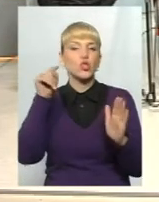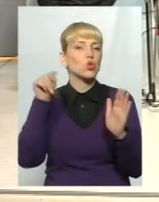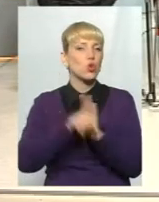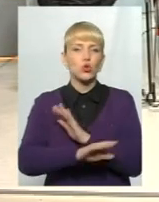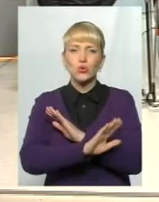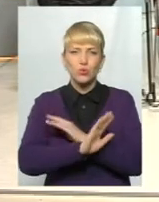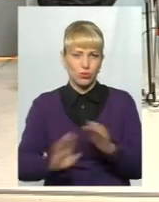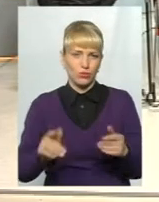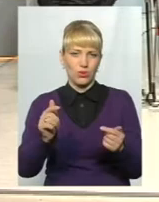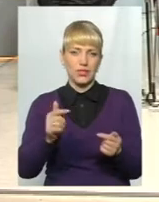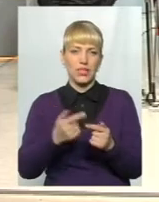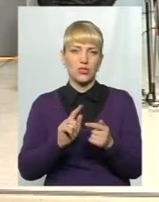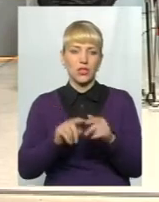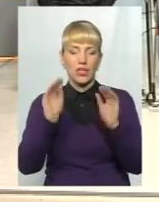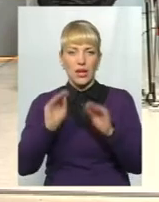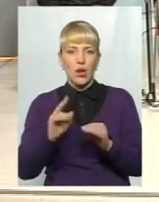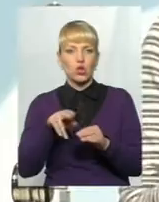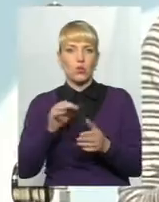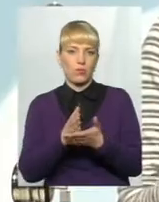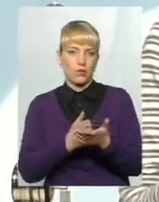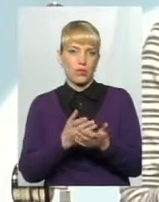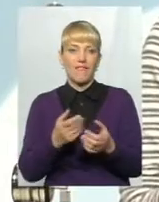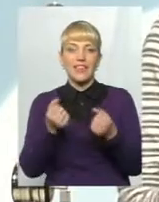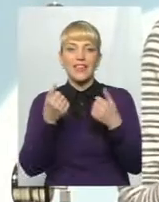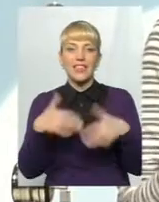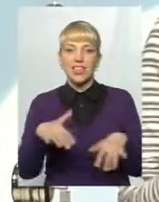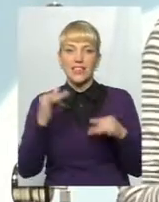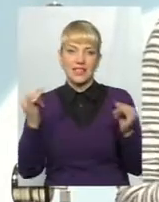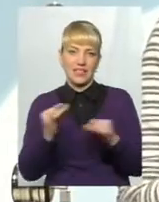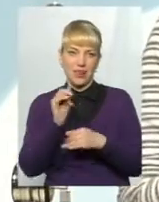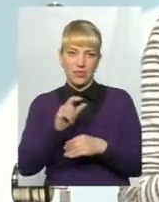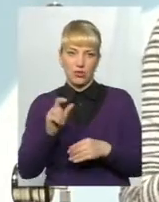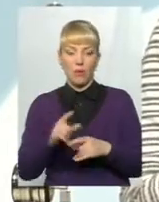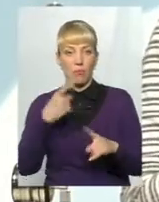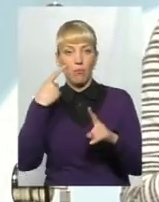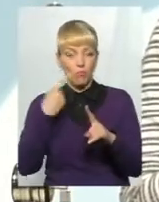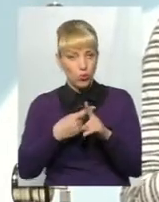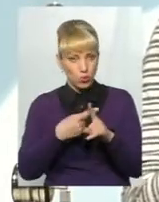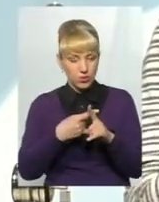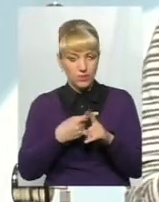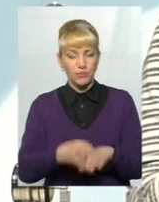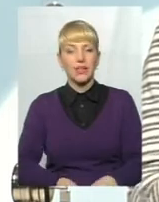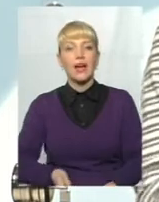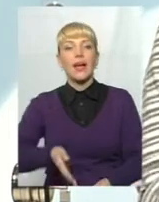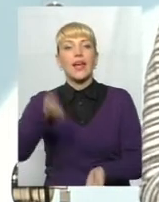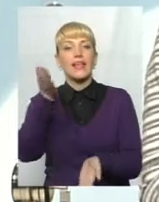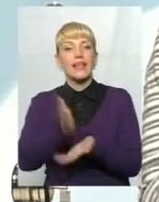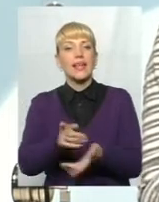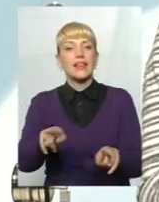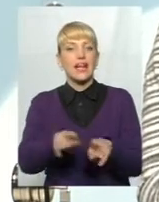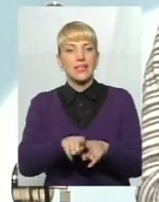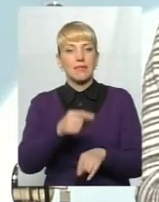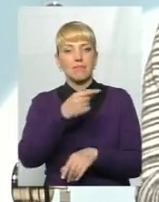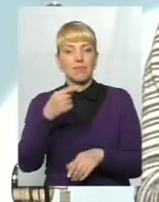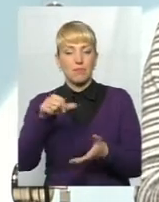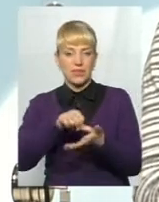посадовців, втрачається ота цікавість людей. Плюс є мінус навіть представників ЗМІ,